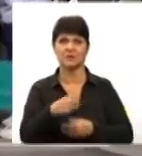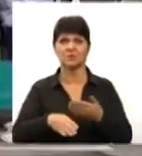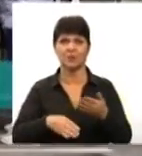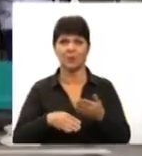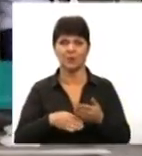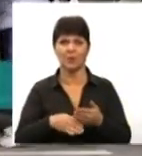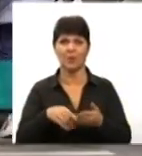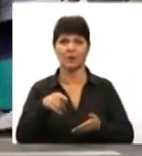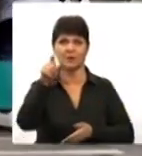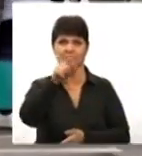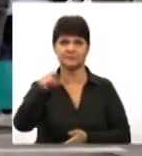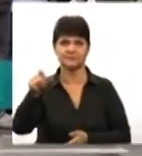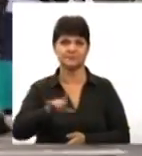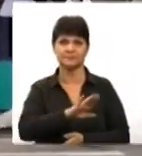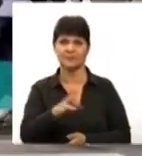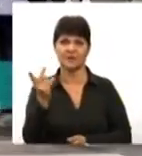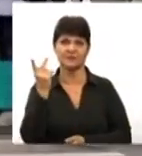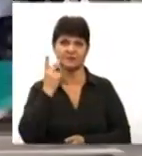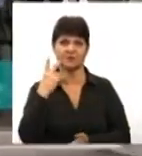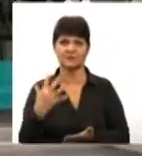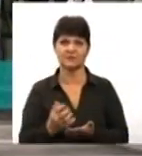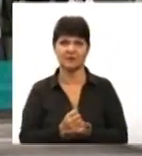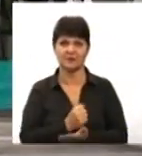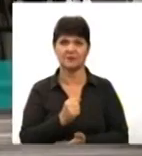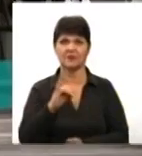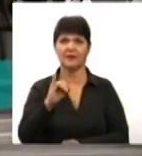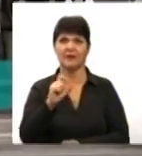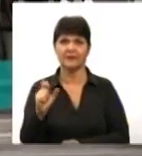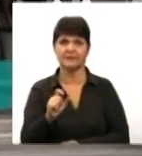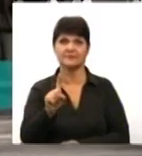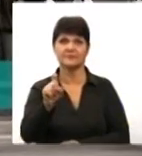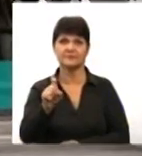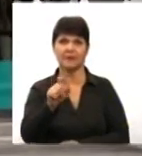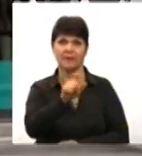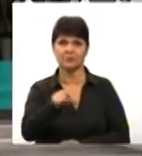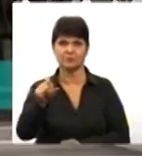не завжди дається. Із ста пресельших міма один таки поможе.